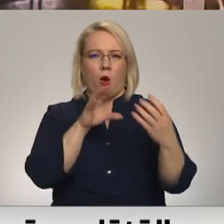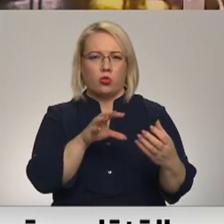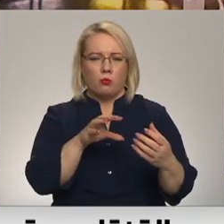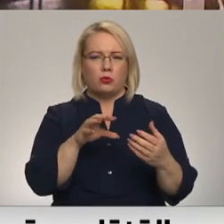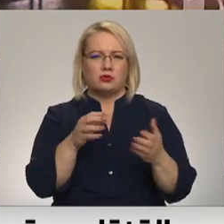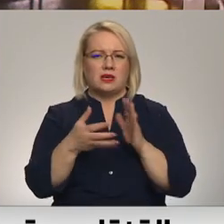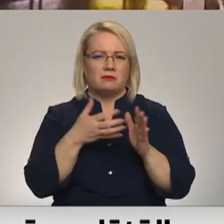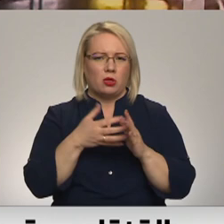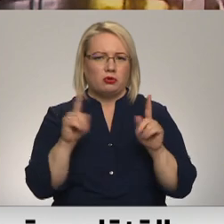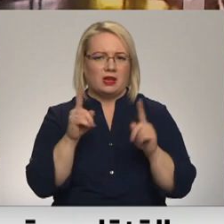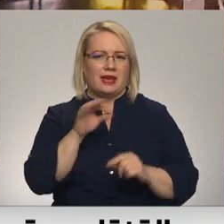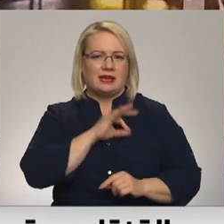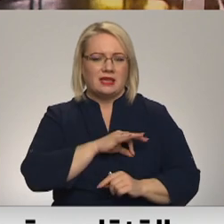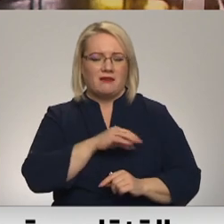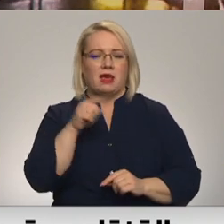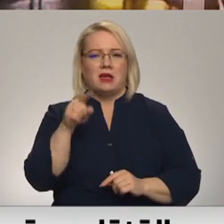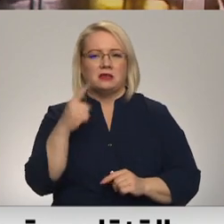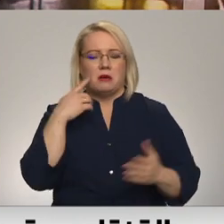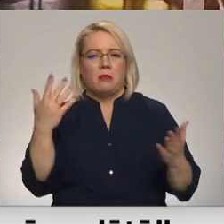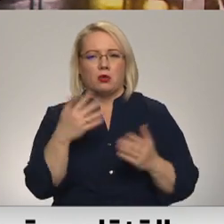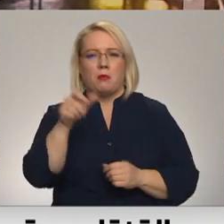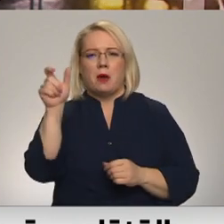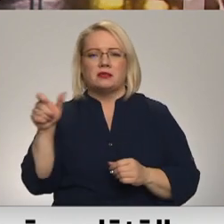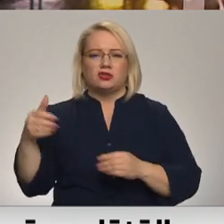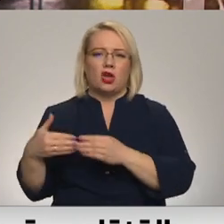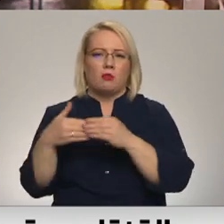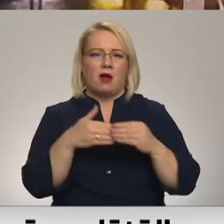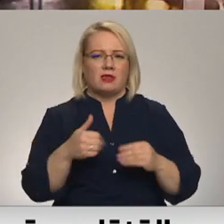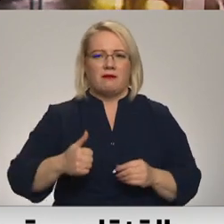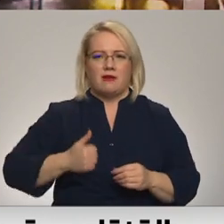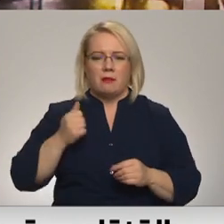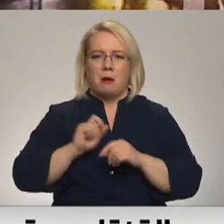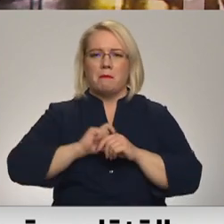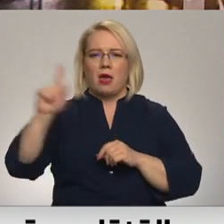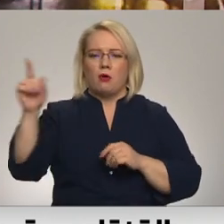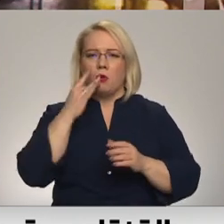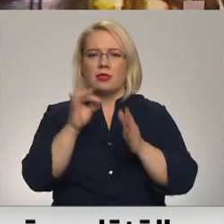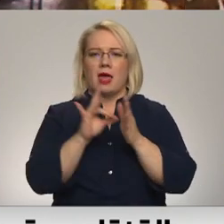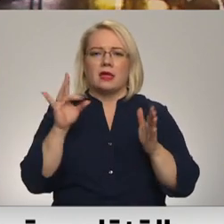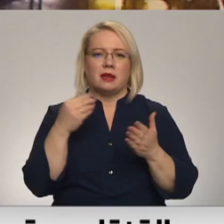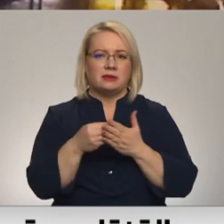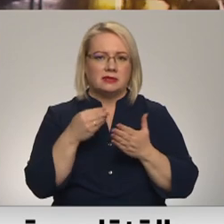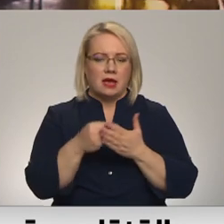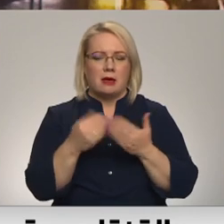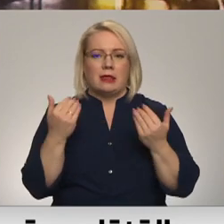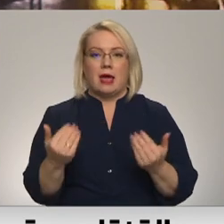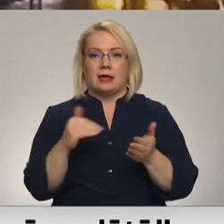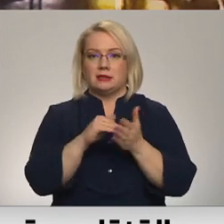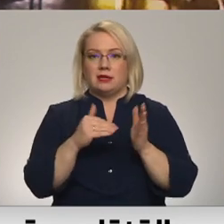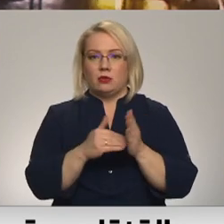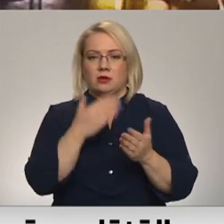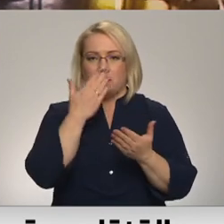izdevīgi? Šādas pārdomas ir pasažieru pārvadātājiem pieaugot elektroenerģijas cenām. Pašreizējā situācija rāda, ka